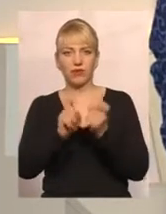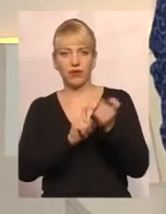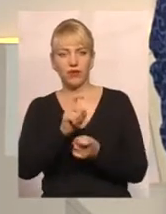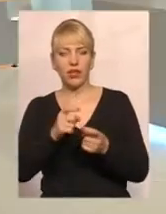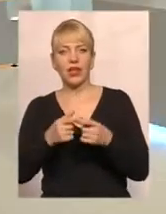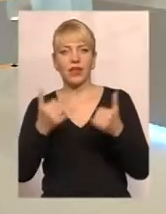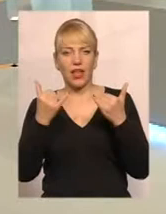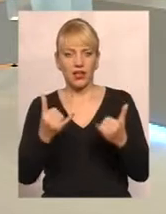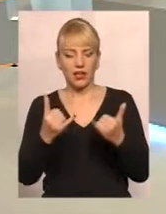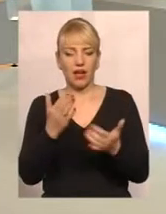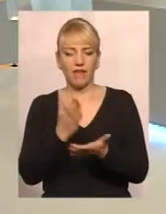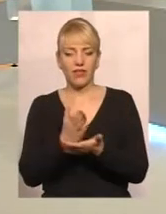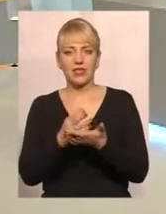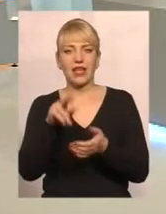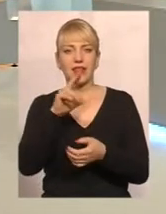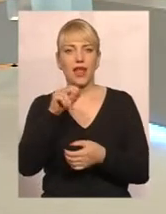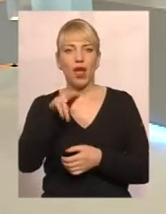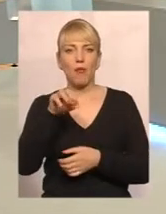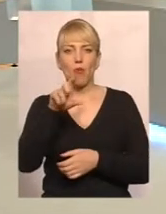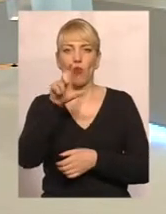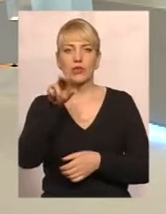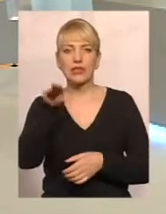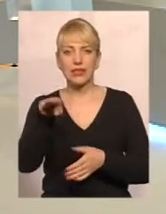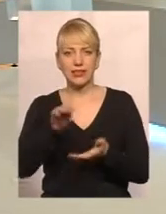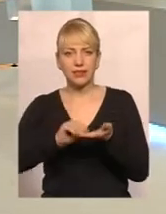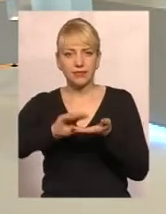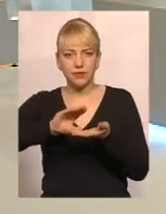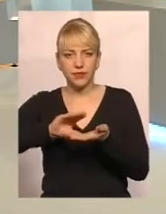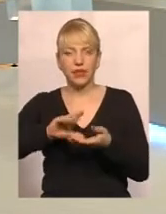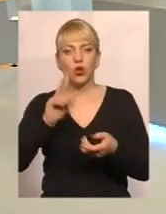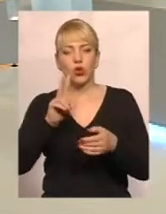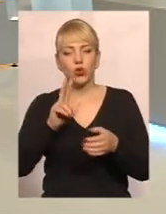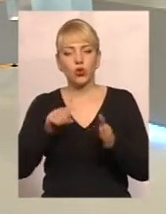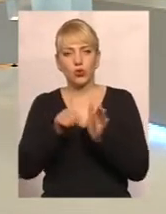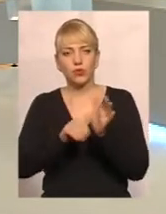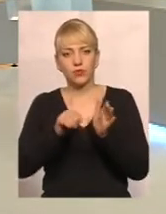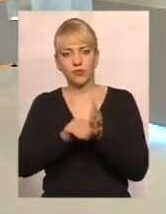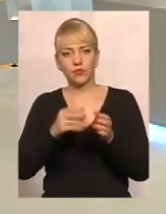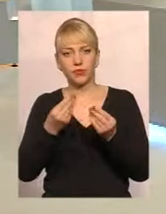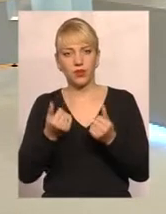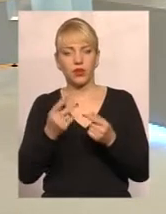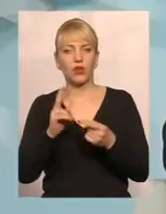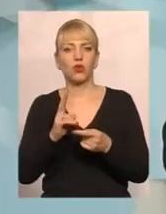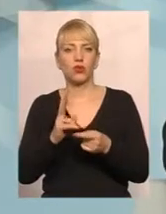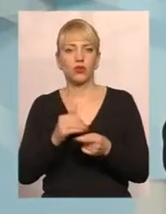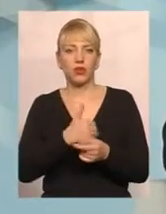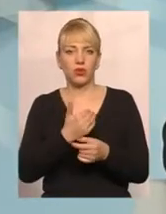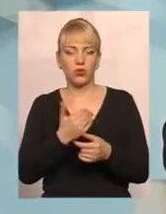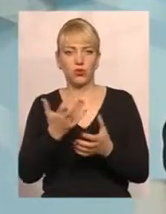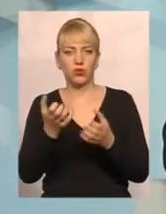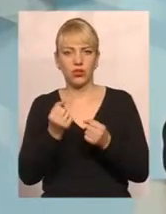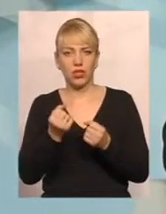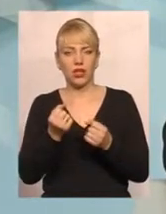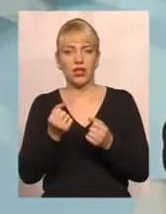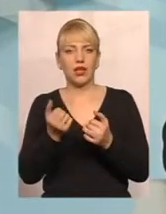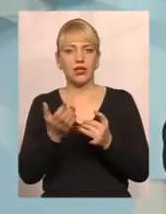членів сім'ї, які отримують субсидію, або які претендують на її отримання, або, скажімо так, покупка